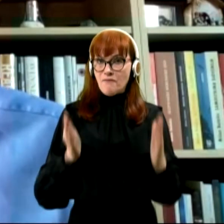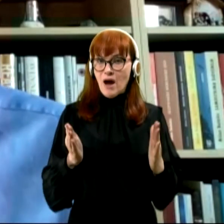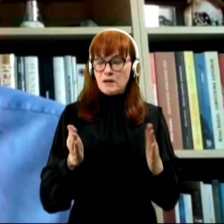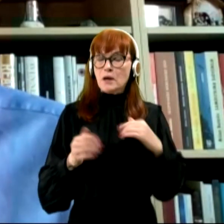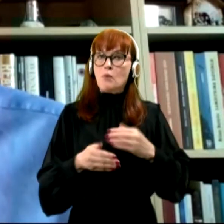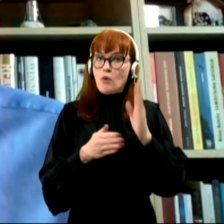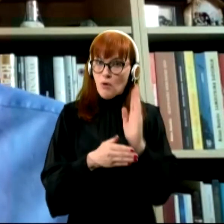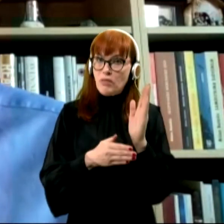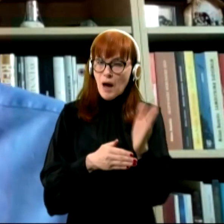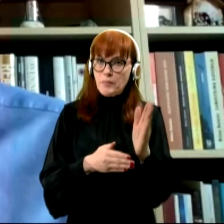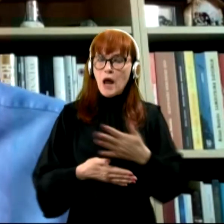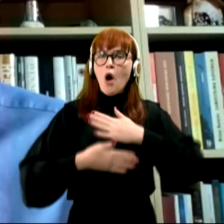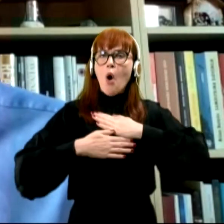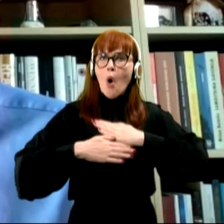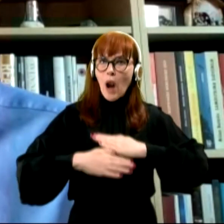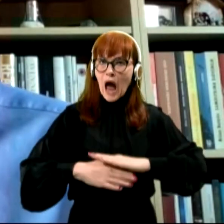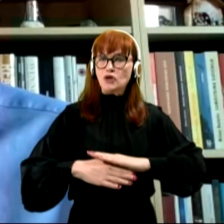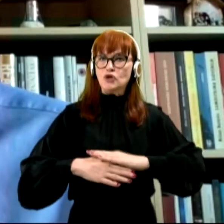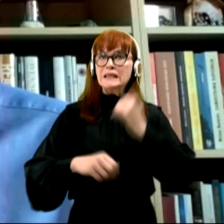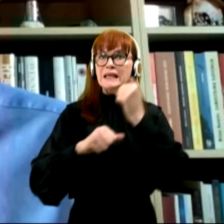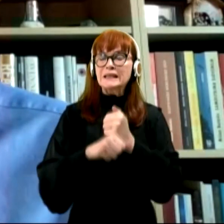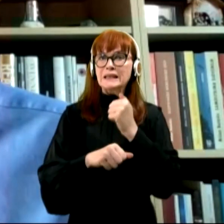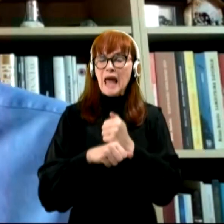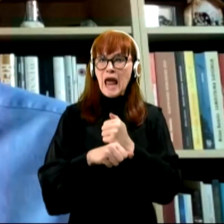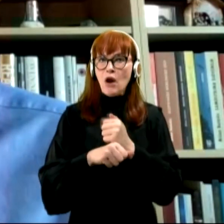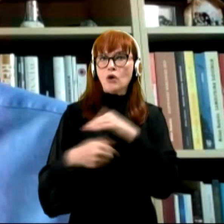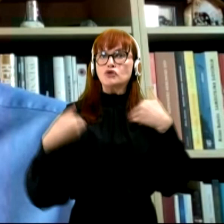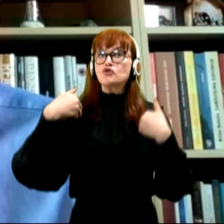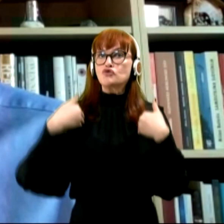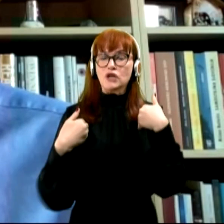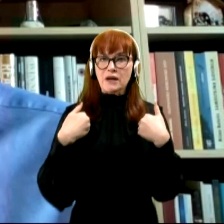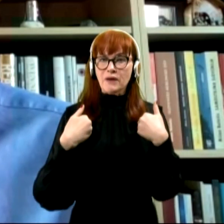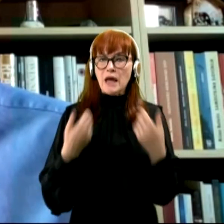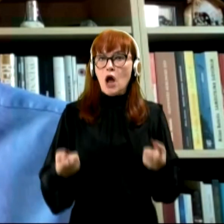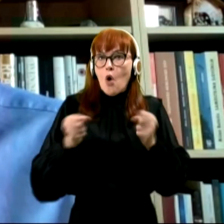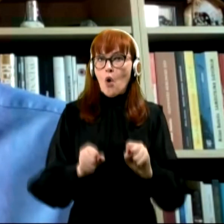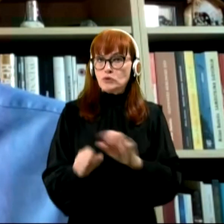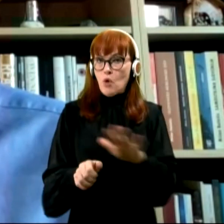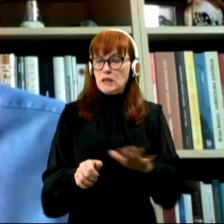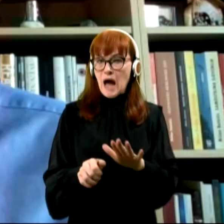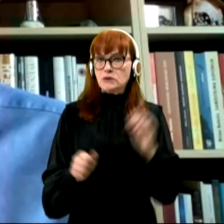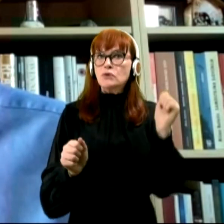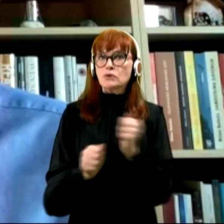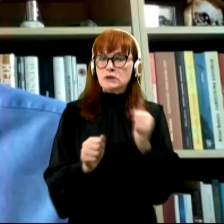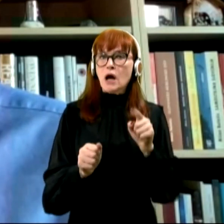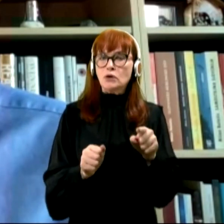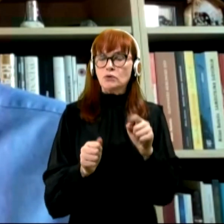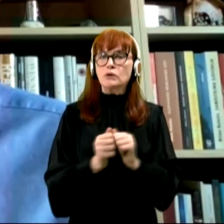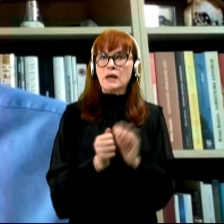naprej in olajšati delo in življenje v gospodarstvu. Zato so te